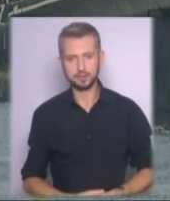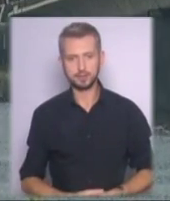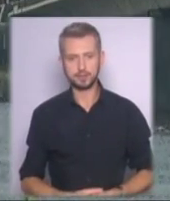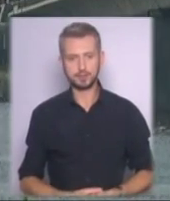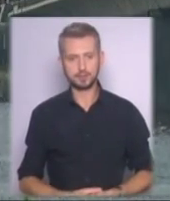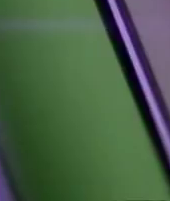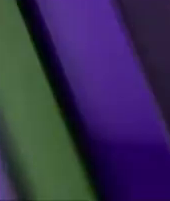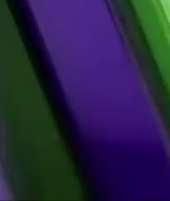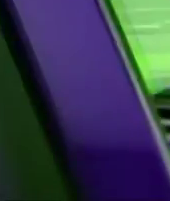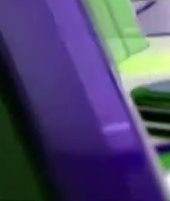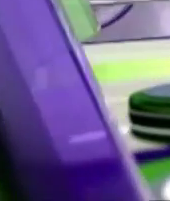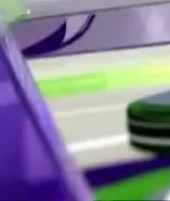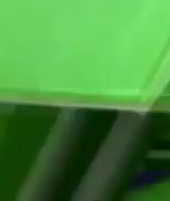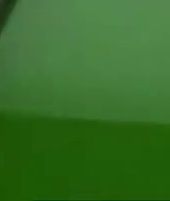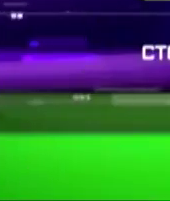Київ.